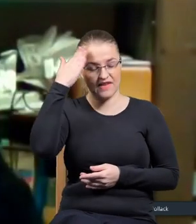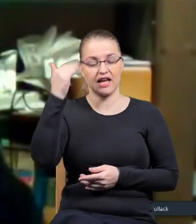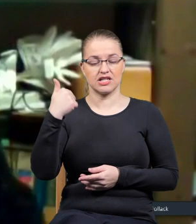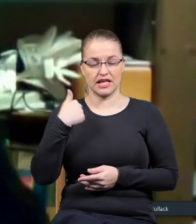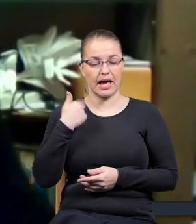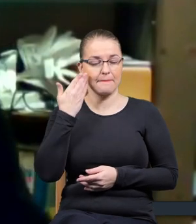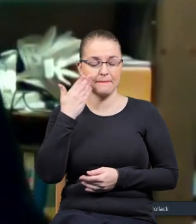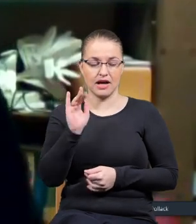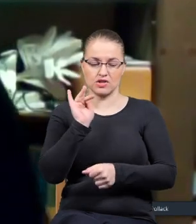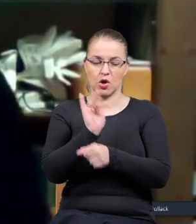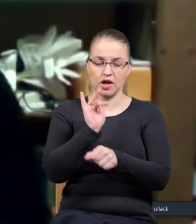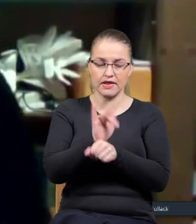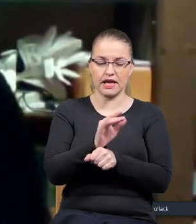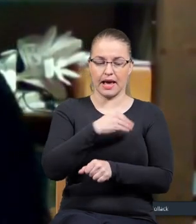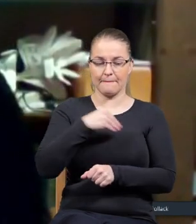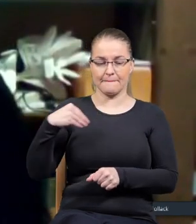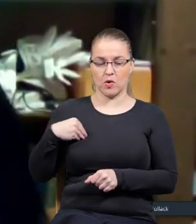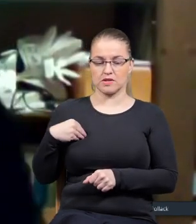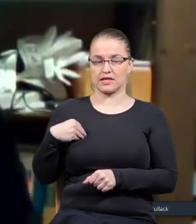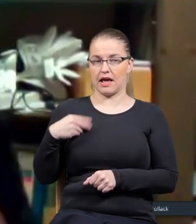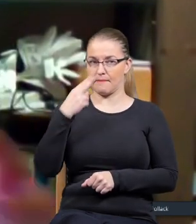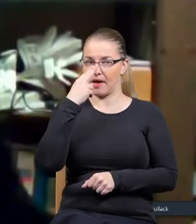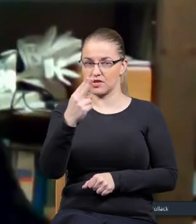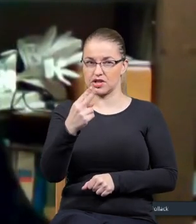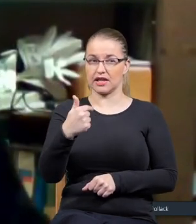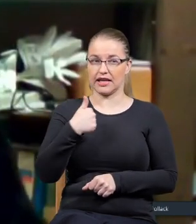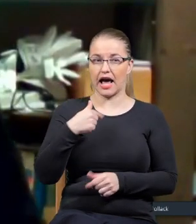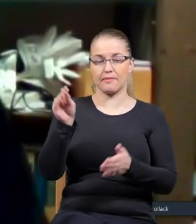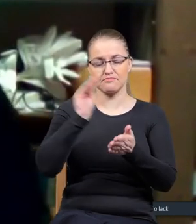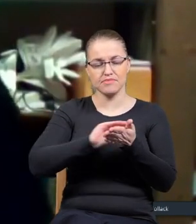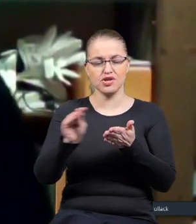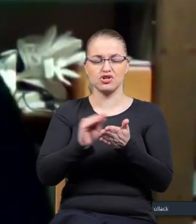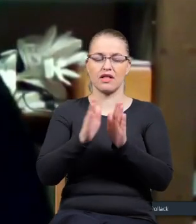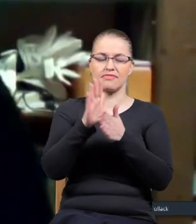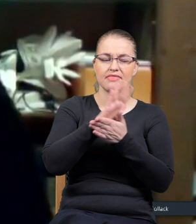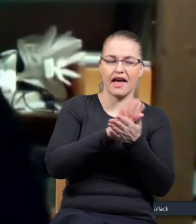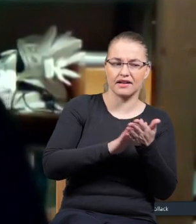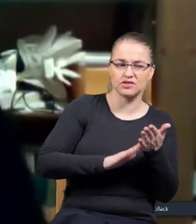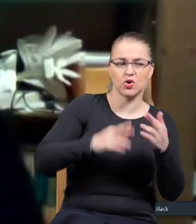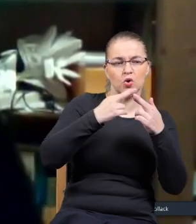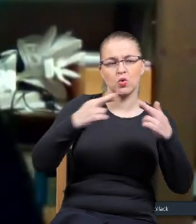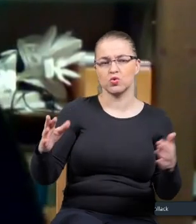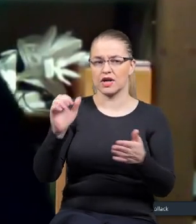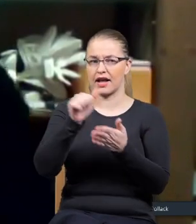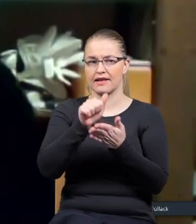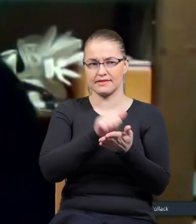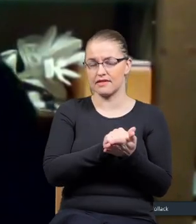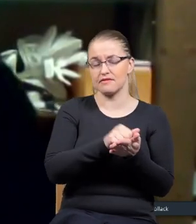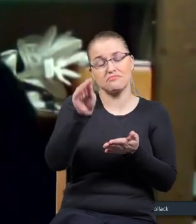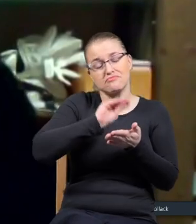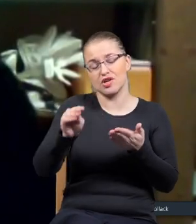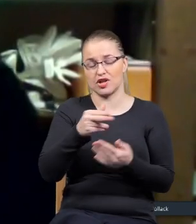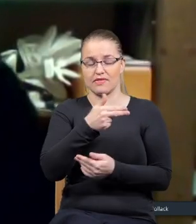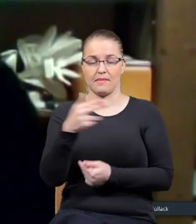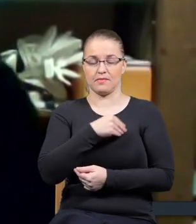krytycznie na tą Polskę patrzę, prawda? Ja publikuję jakieś eseje, nie eseje w różnych gazetach i piszę